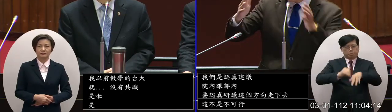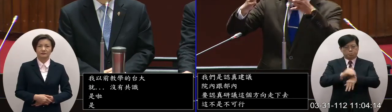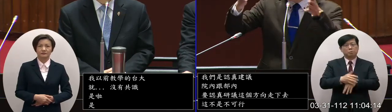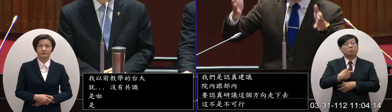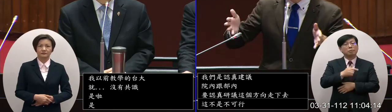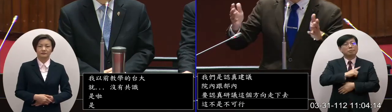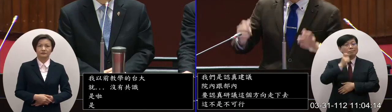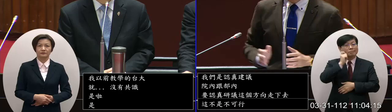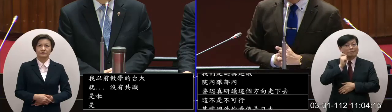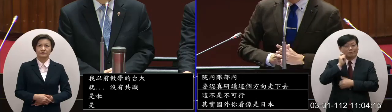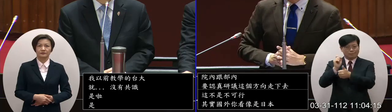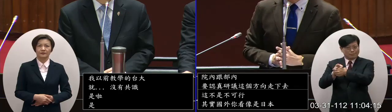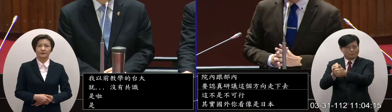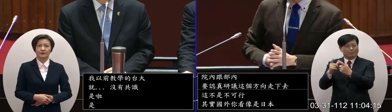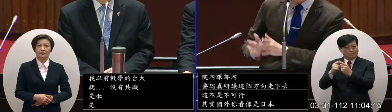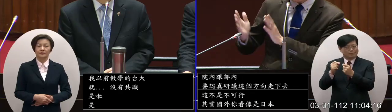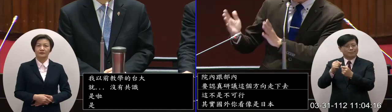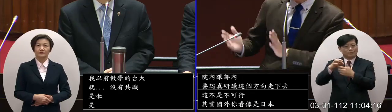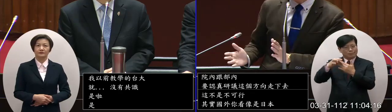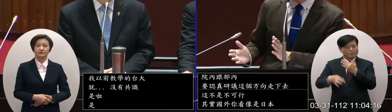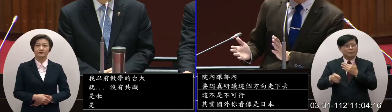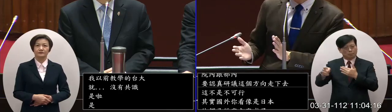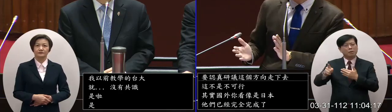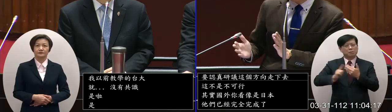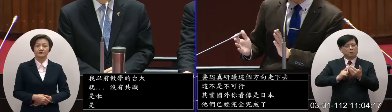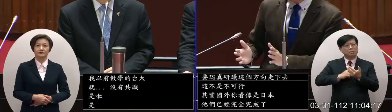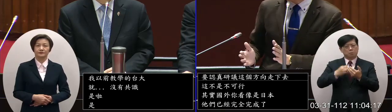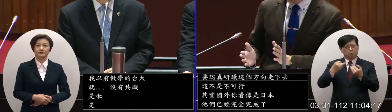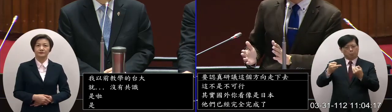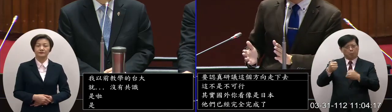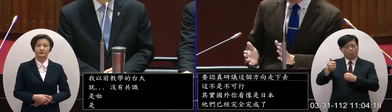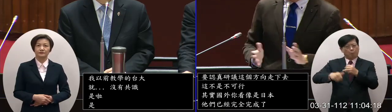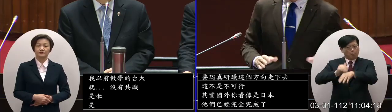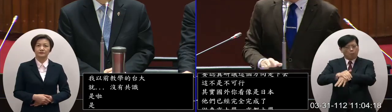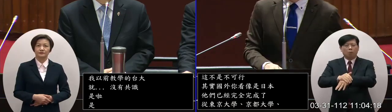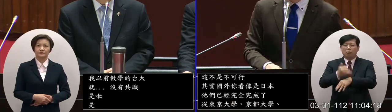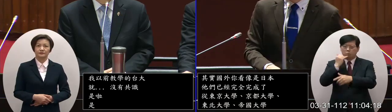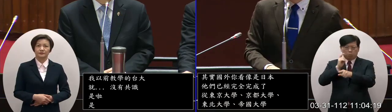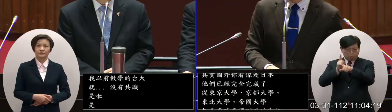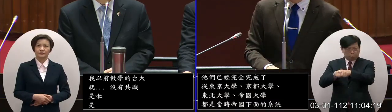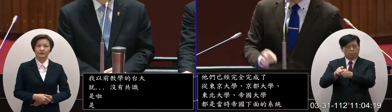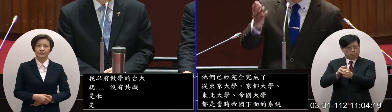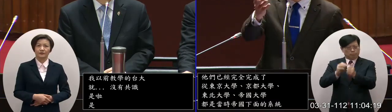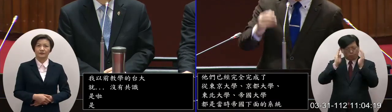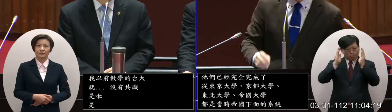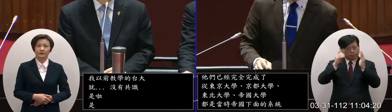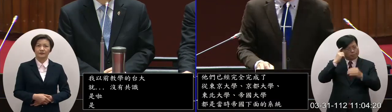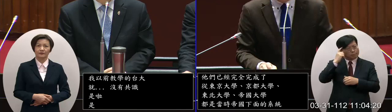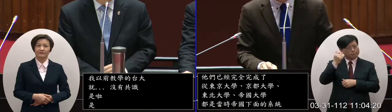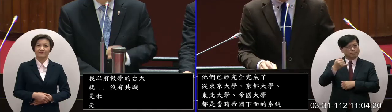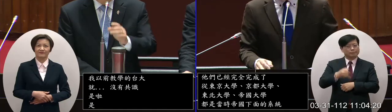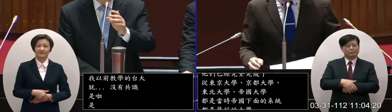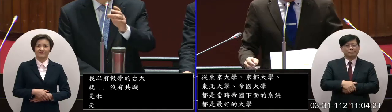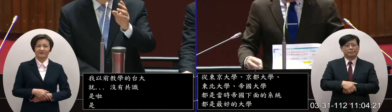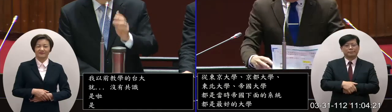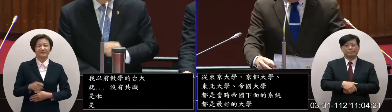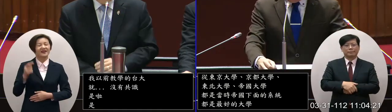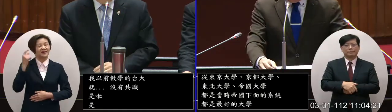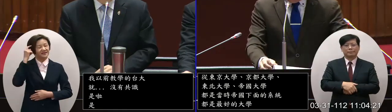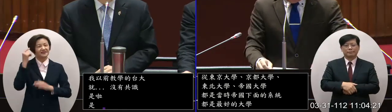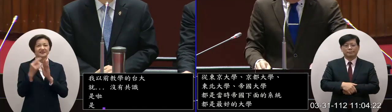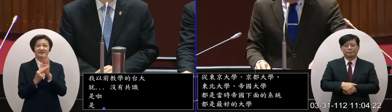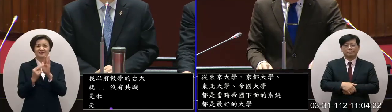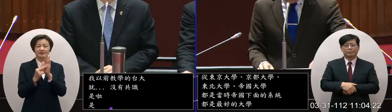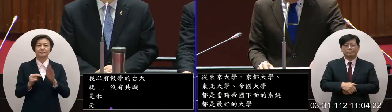也蠻喜歡學習日本的制度人家都已經做成這樣子了我覺得我們真的可以認真思考院長最後應該可以我想